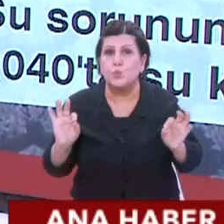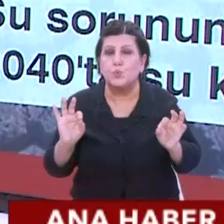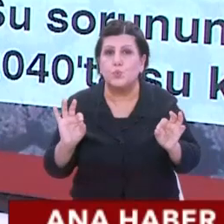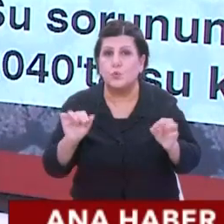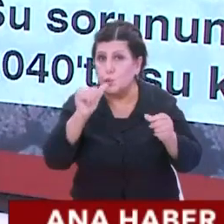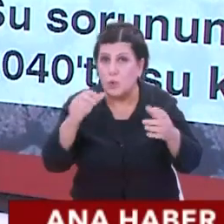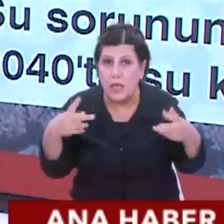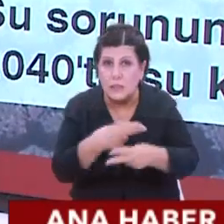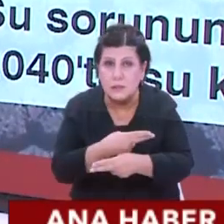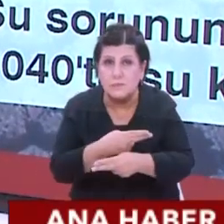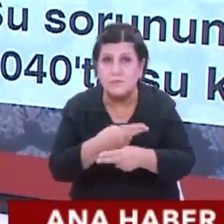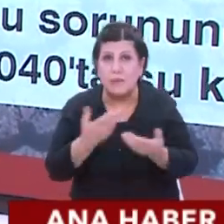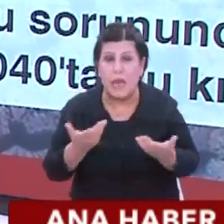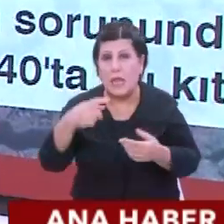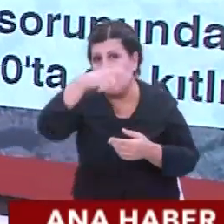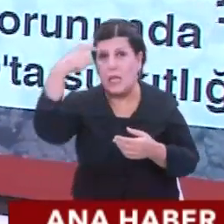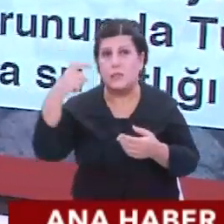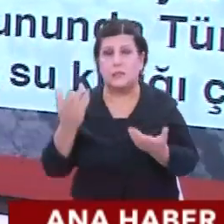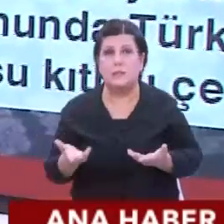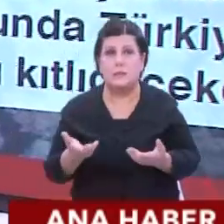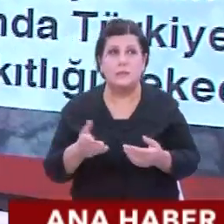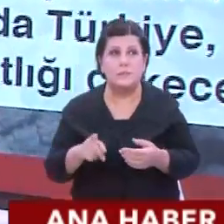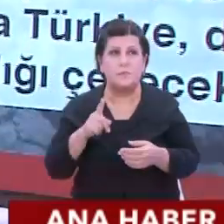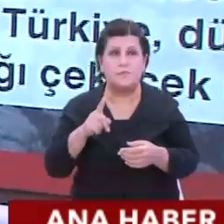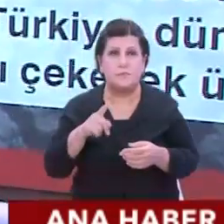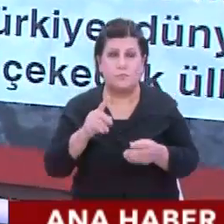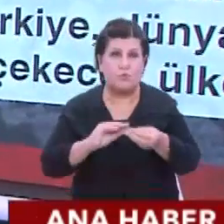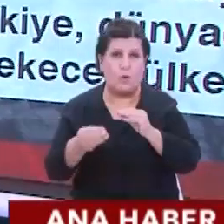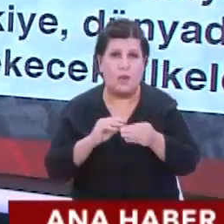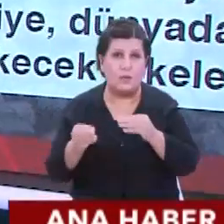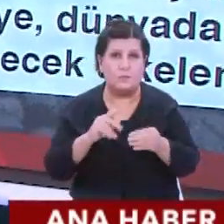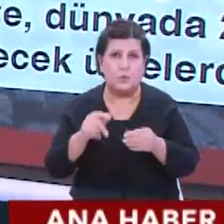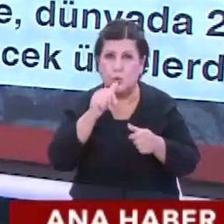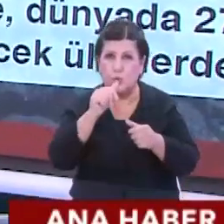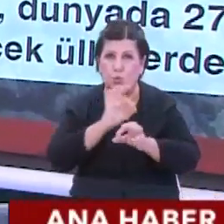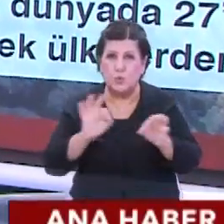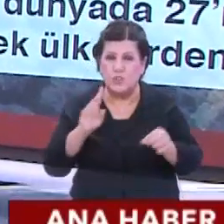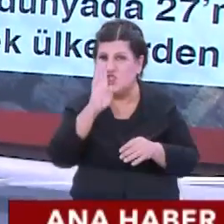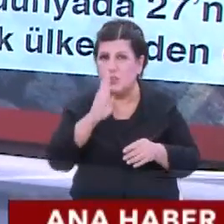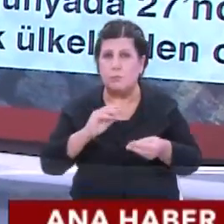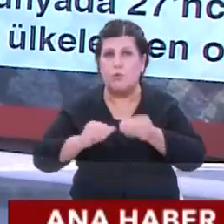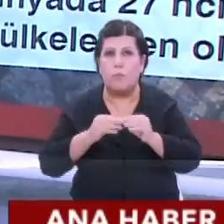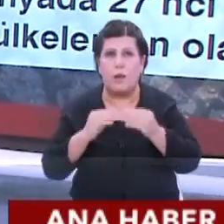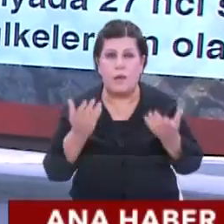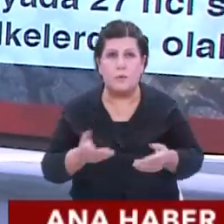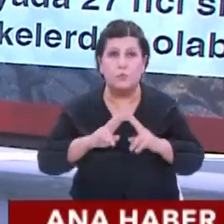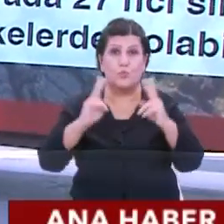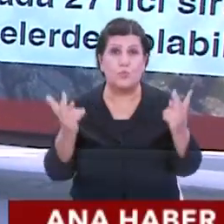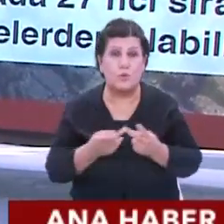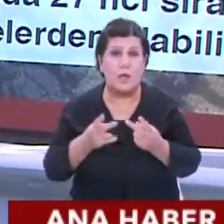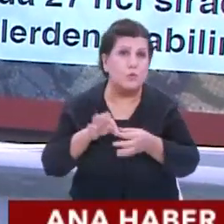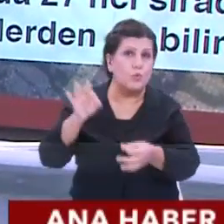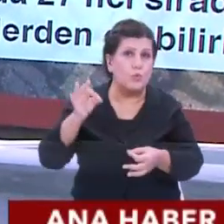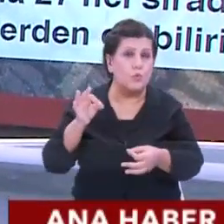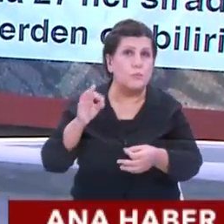sular kesiliyor hele hele yazın. Şimdi dolayısıyla bu mesele, kuraklık meselesi ciddi bir meseledir. Dünyadaki durum